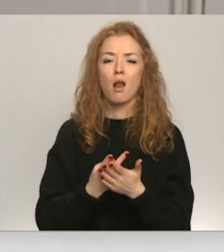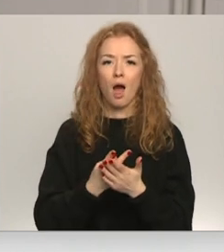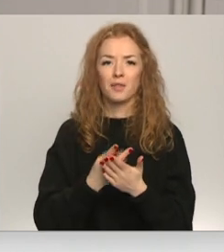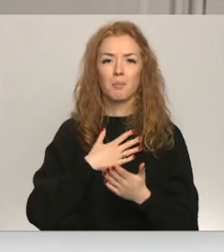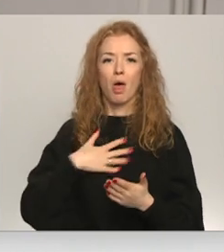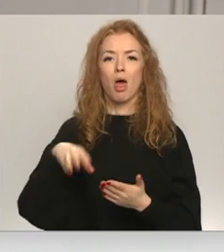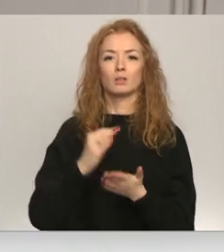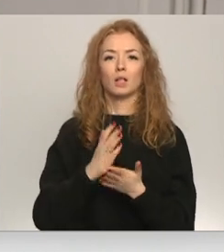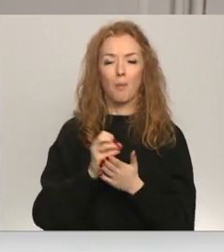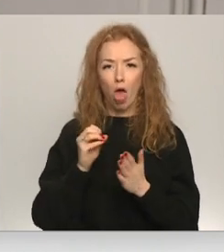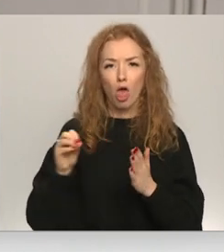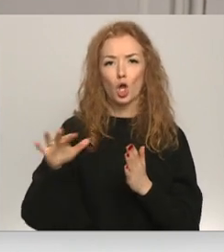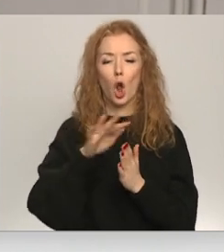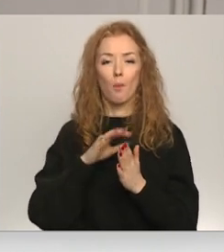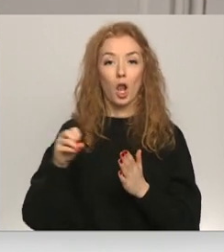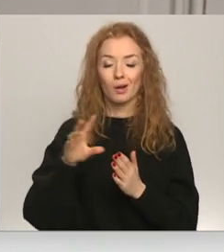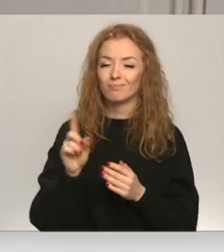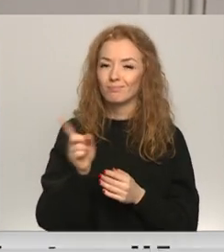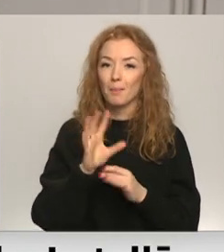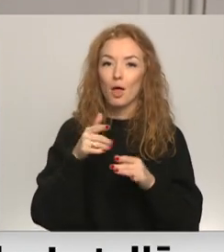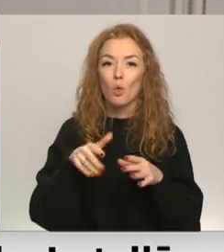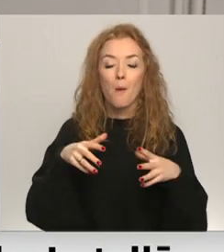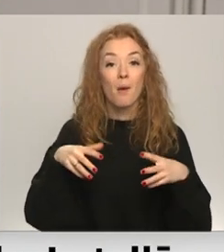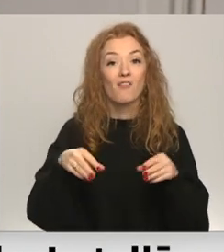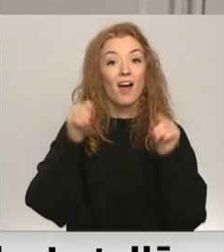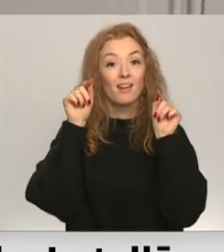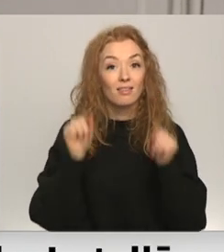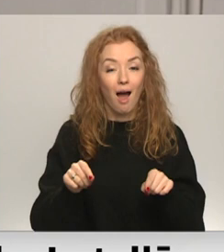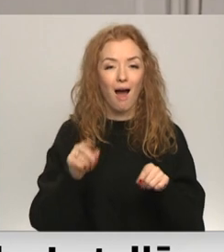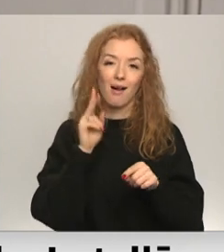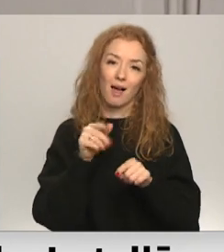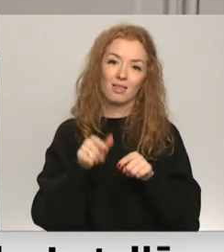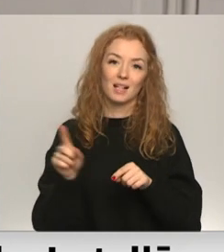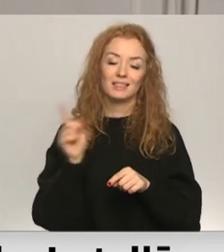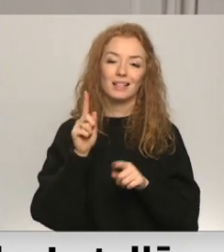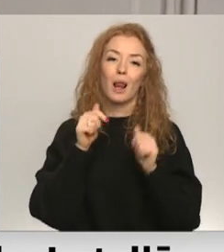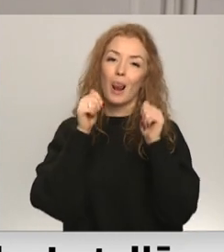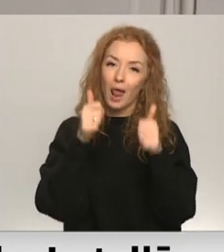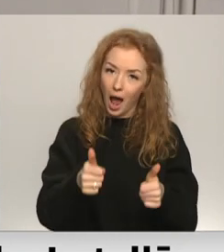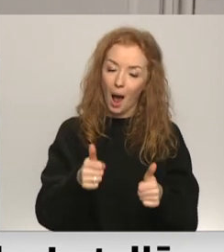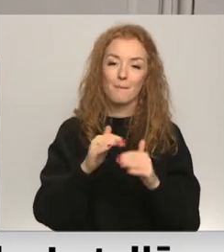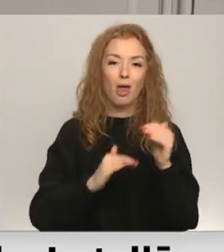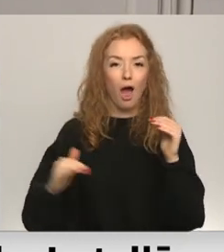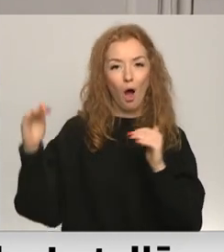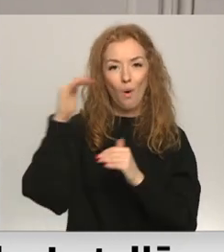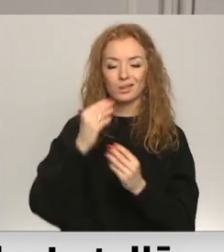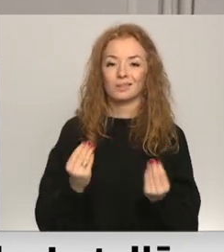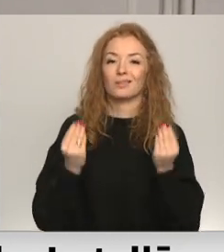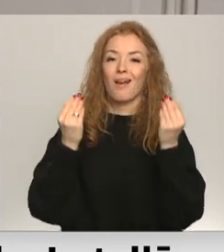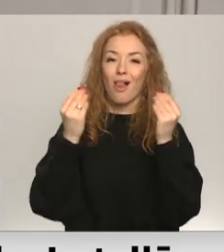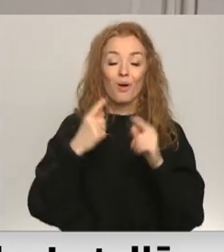Eiropu, mēs esam Eiropas cienīgi, bet to izdarīt tā, ka tas ir labi augsti cēli,